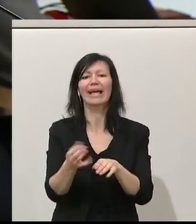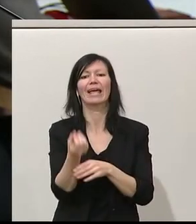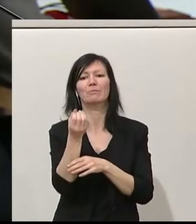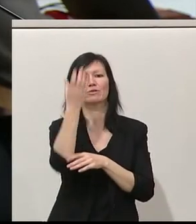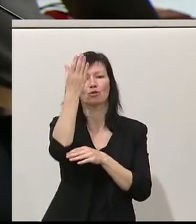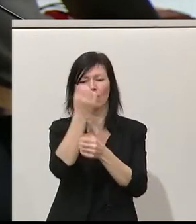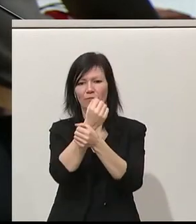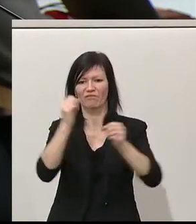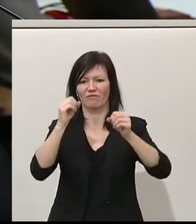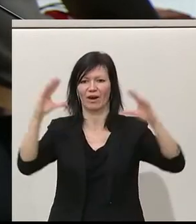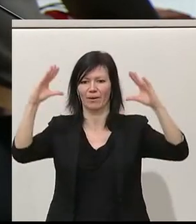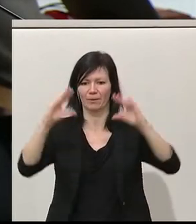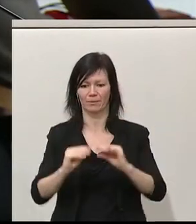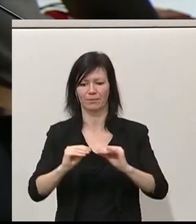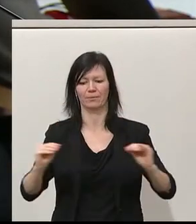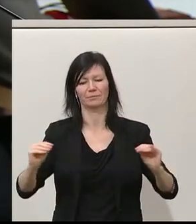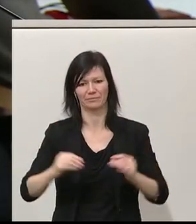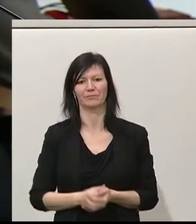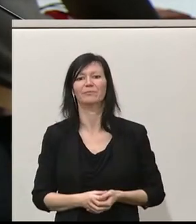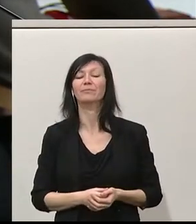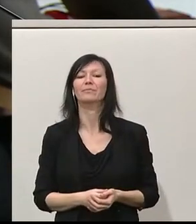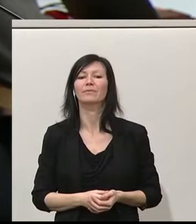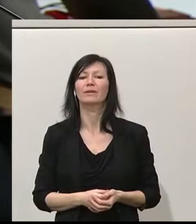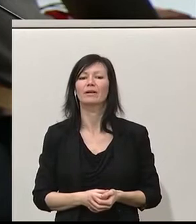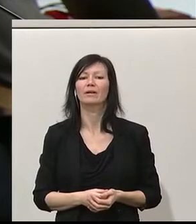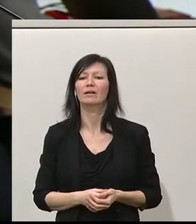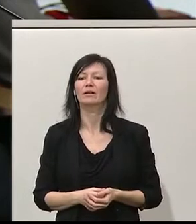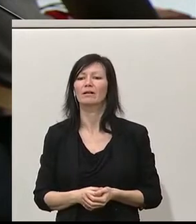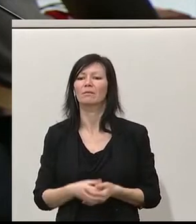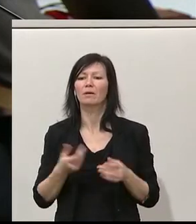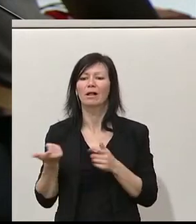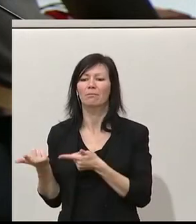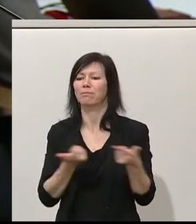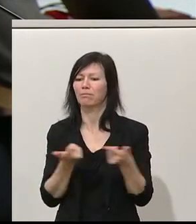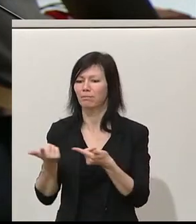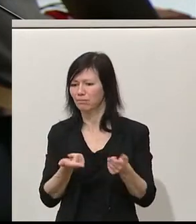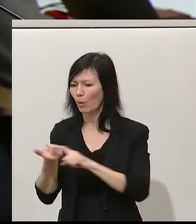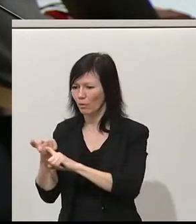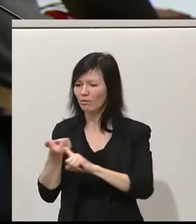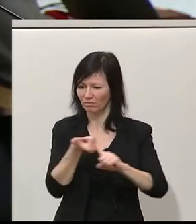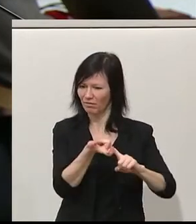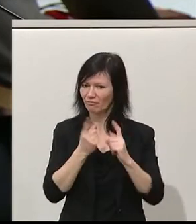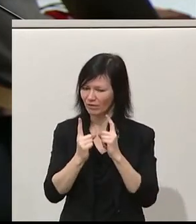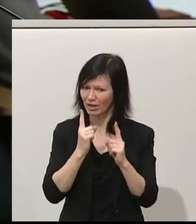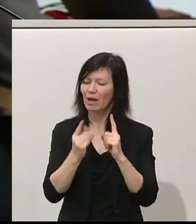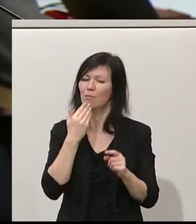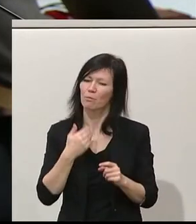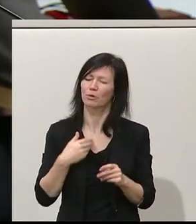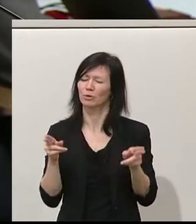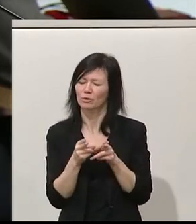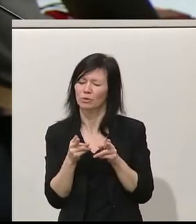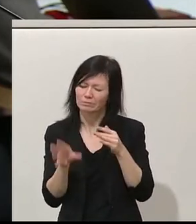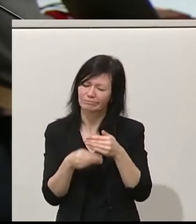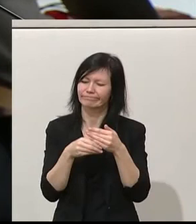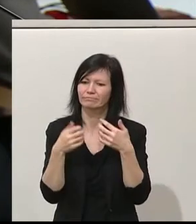der Mobilität. Im Bereich des Güterverkehrs, den möchte ich auch noch kurz erwähnen, wir wollen Initiativen zu